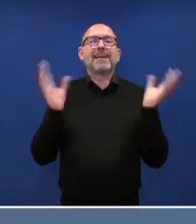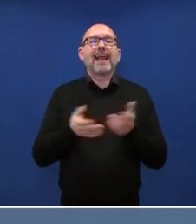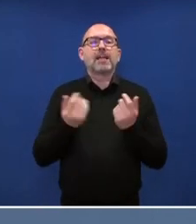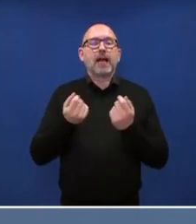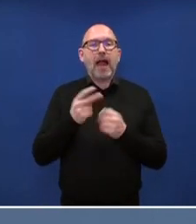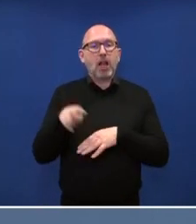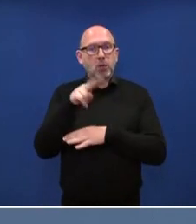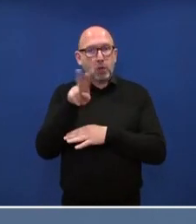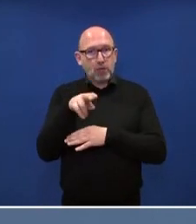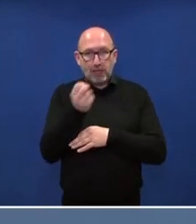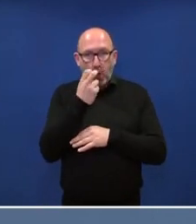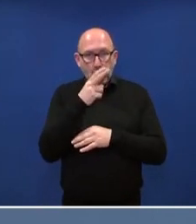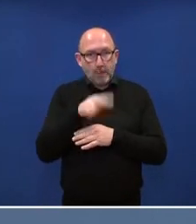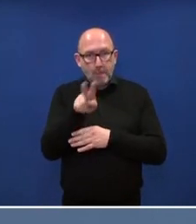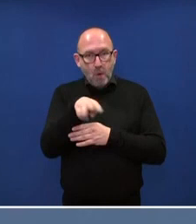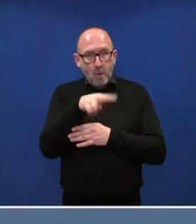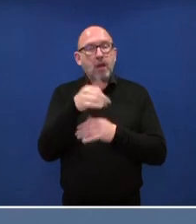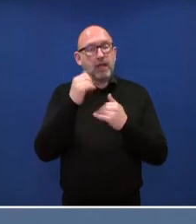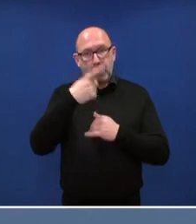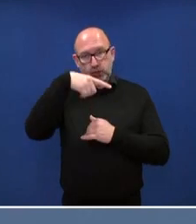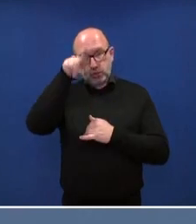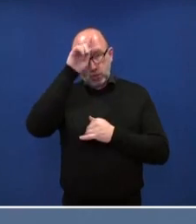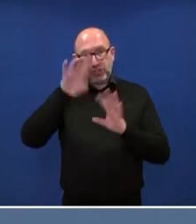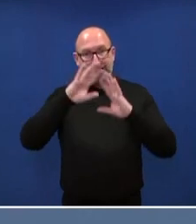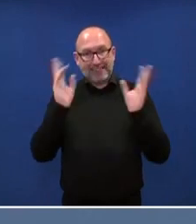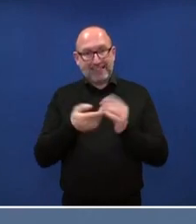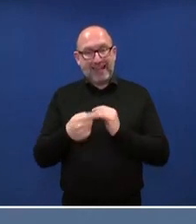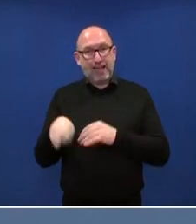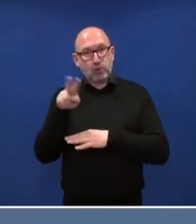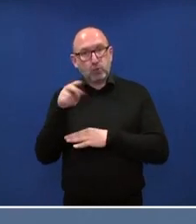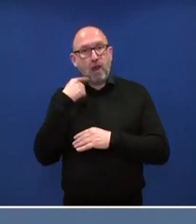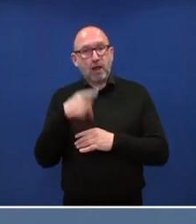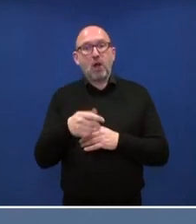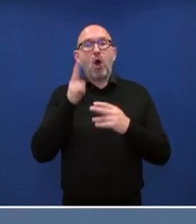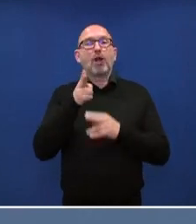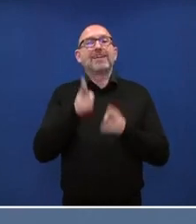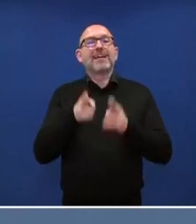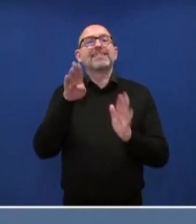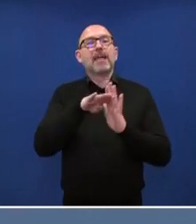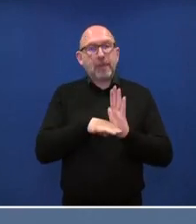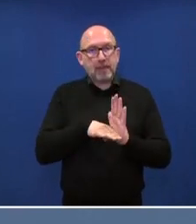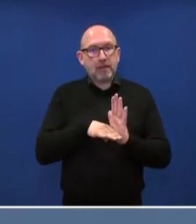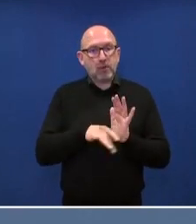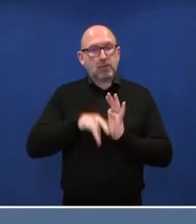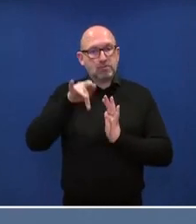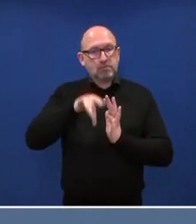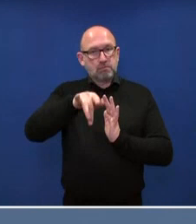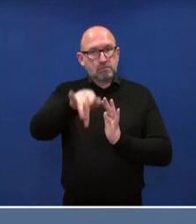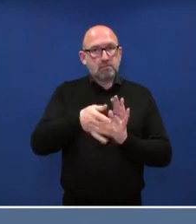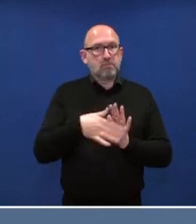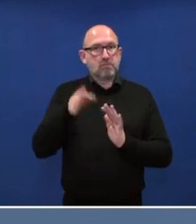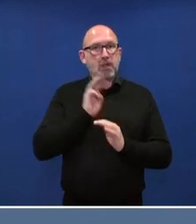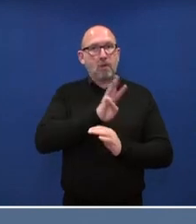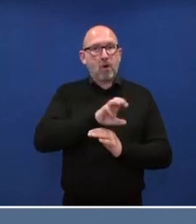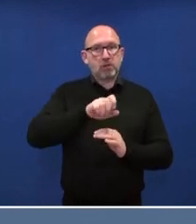beobachtet hat, ja, das deutsche Generalkonsulat hat am heutigen Gerichtstermin, wie auch an den Terminen im Fall Wong,